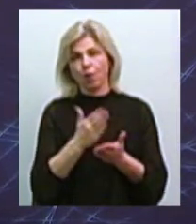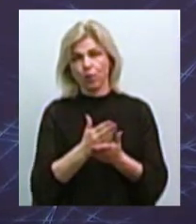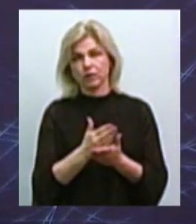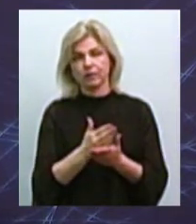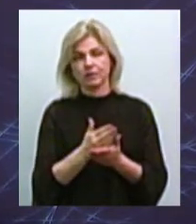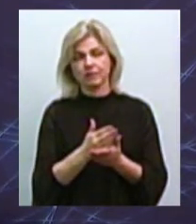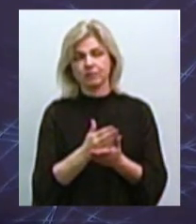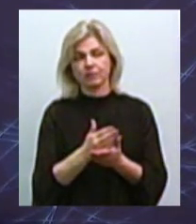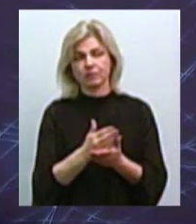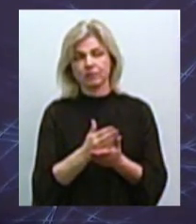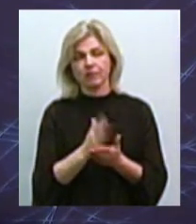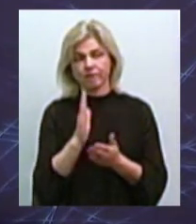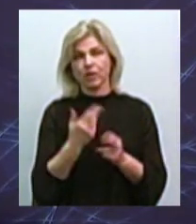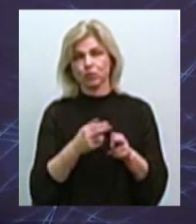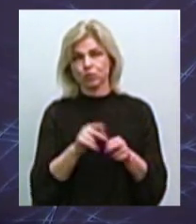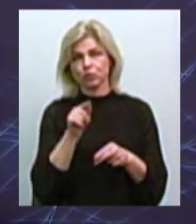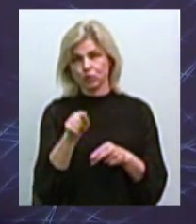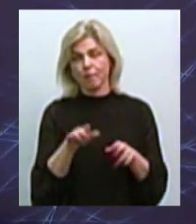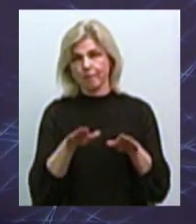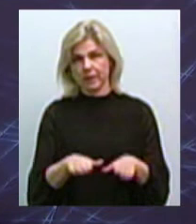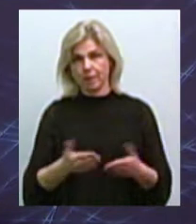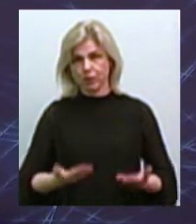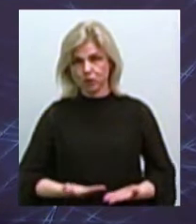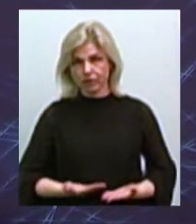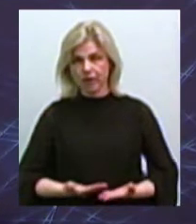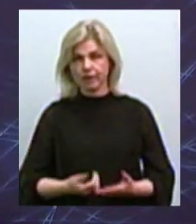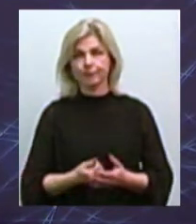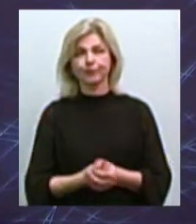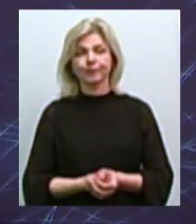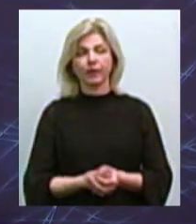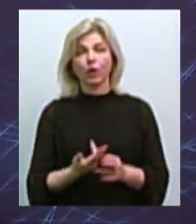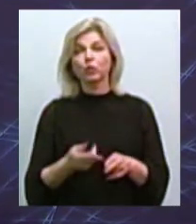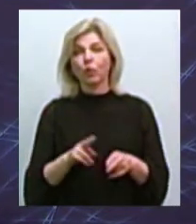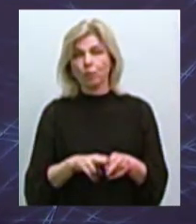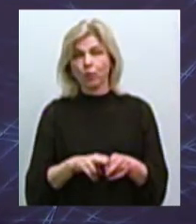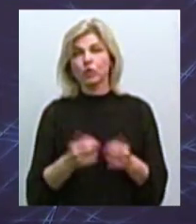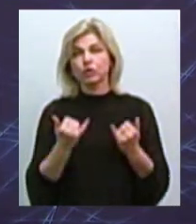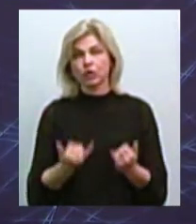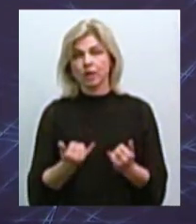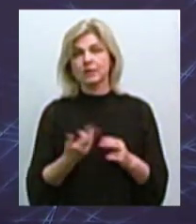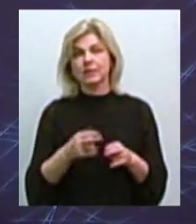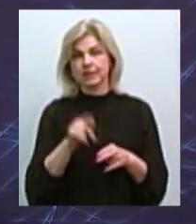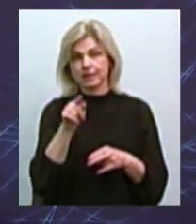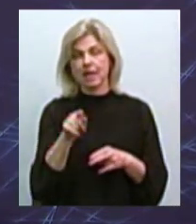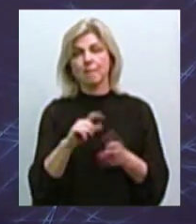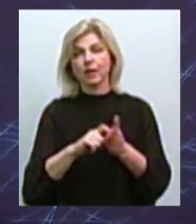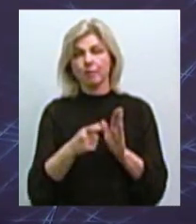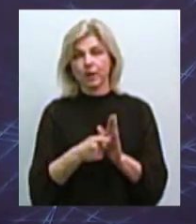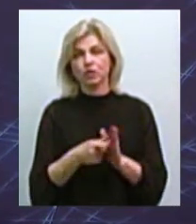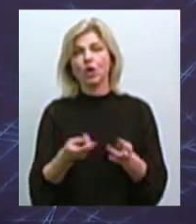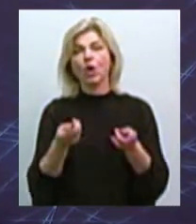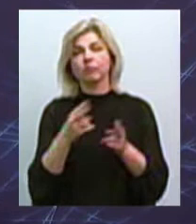в цьому, в даному місці проживання. Тому на даний час це приміщення, воно так і залишилось за